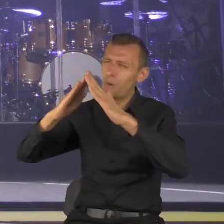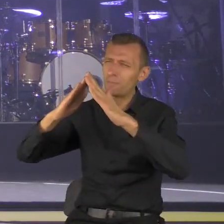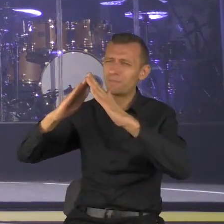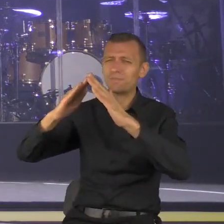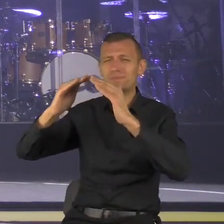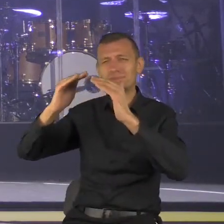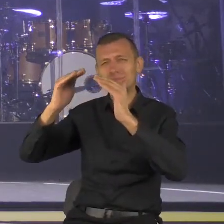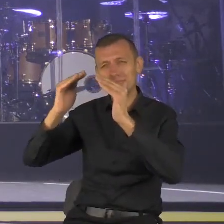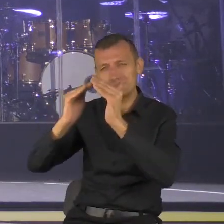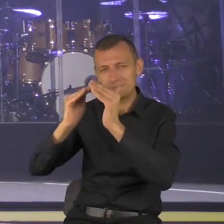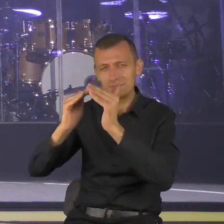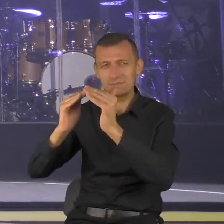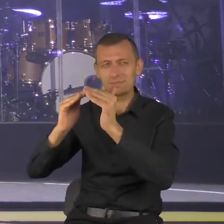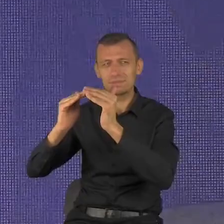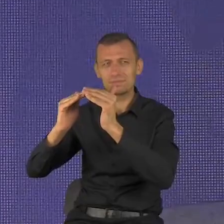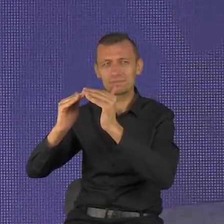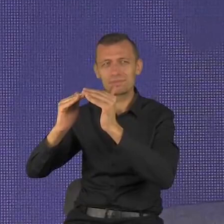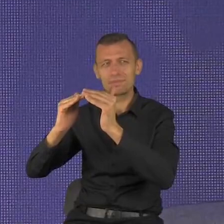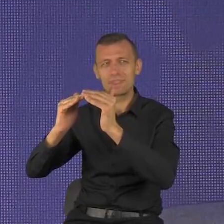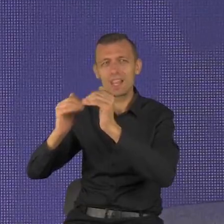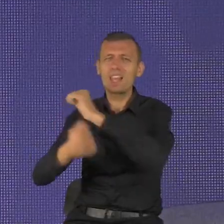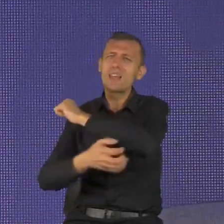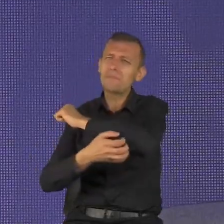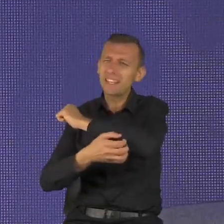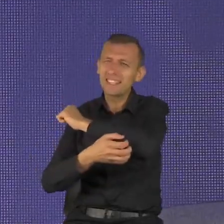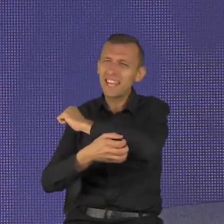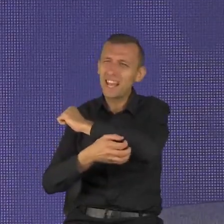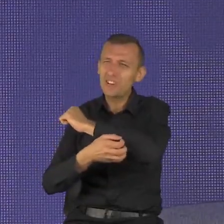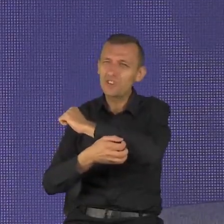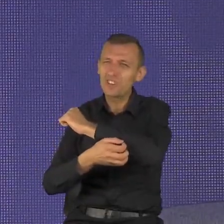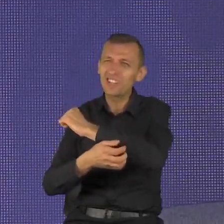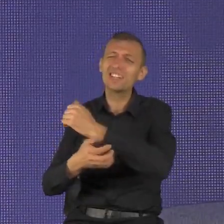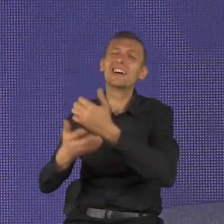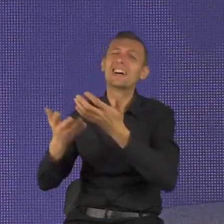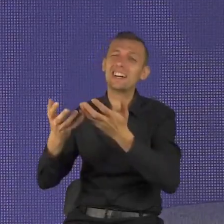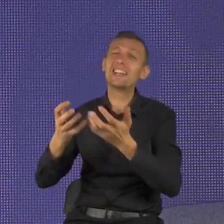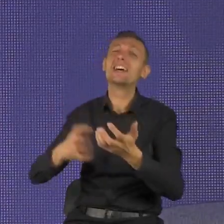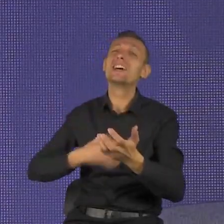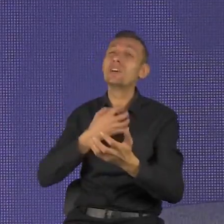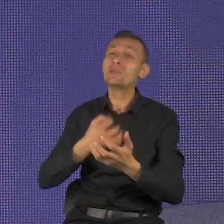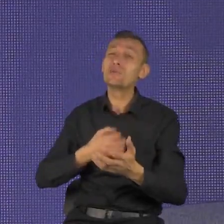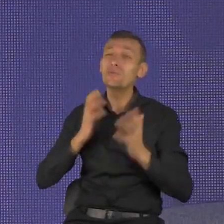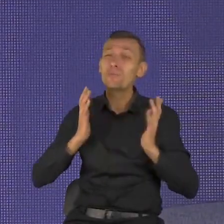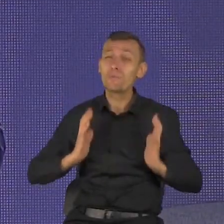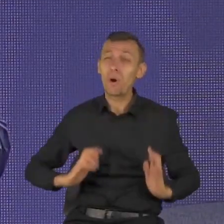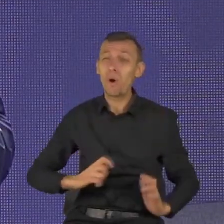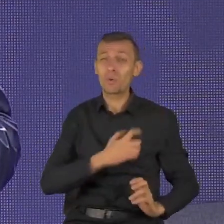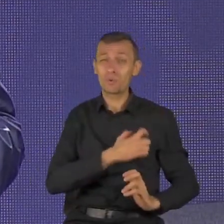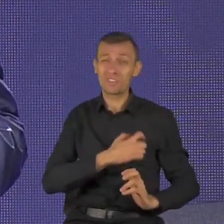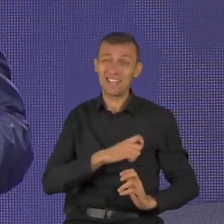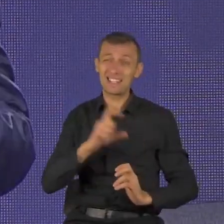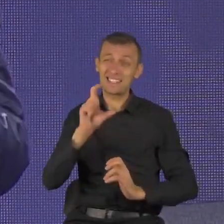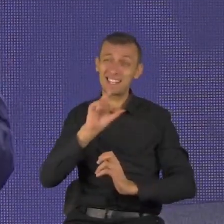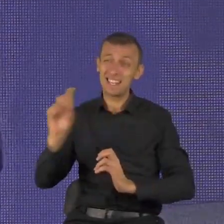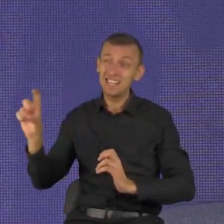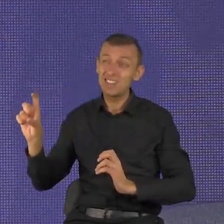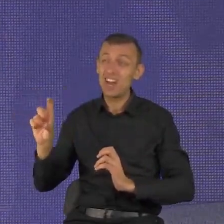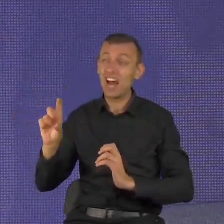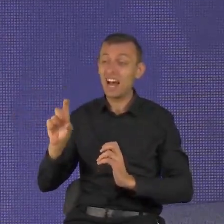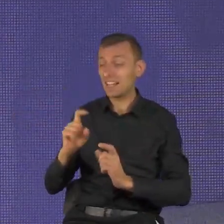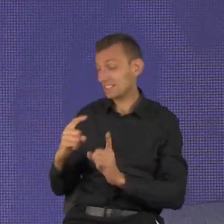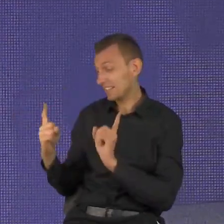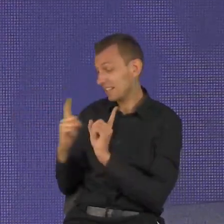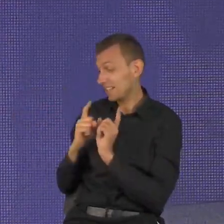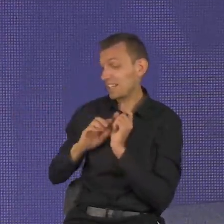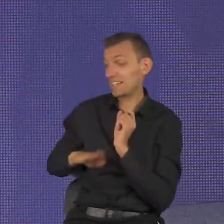więcej radości. Im więcej pokoju w sercu, tym więcej czasu dla dzieci, więcej czasu